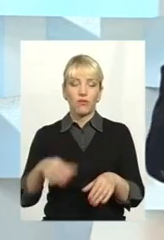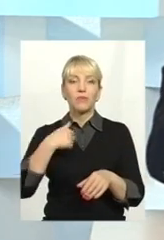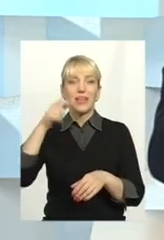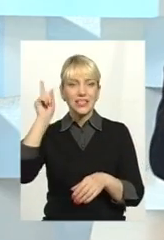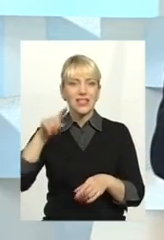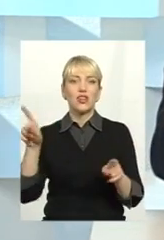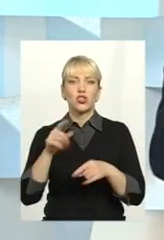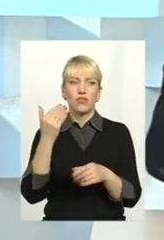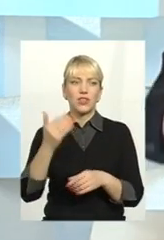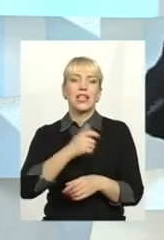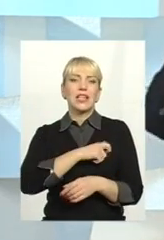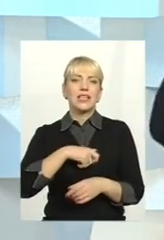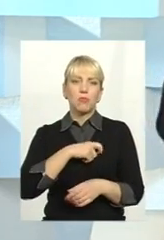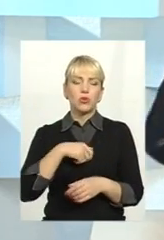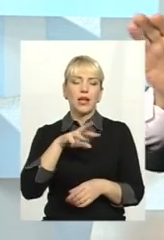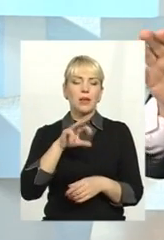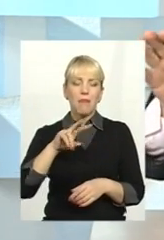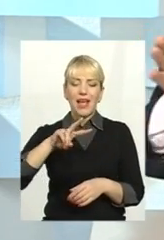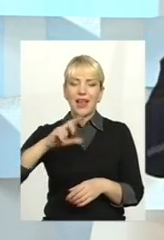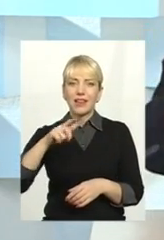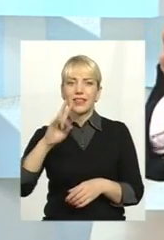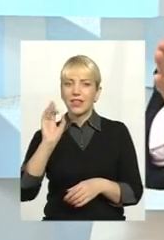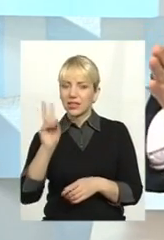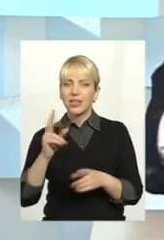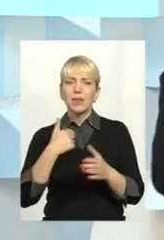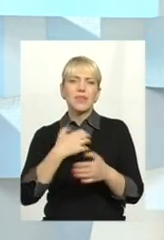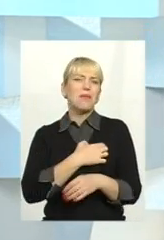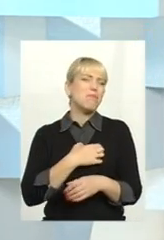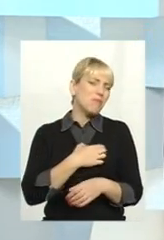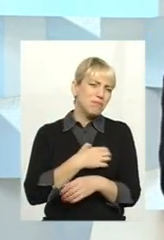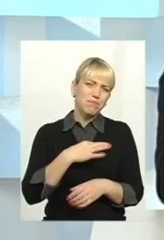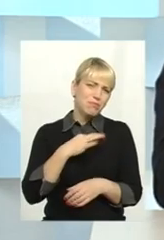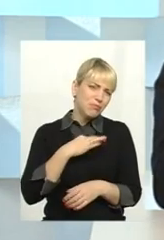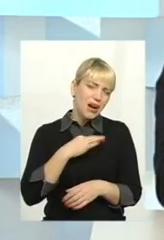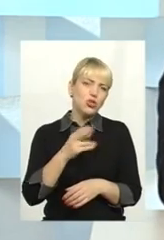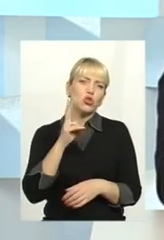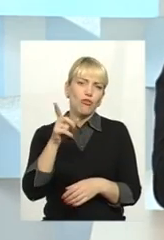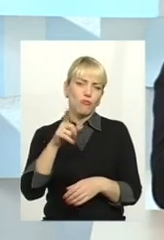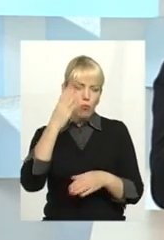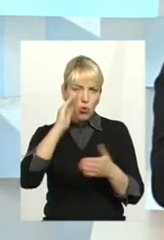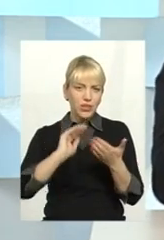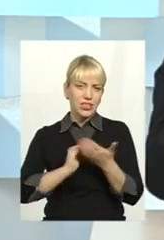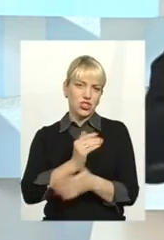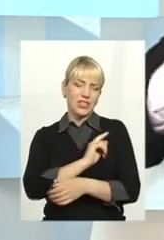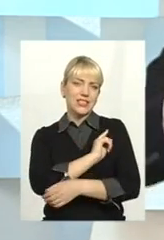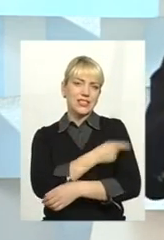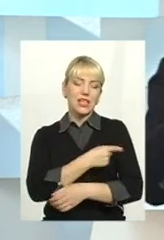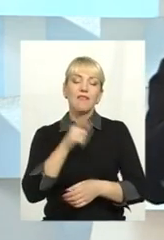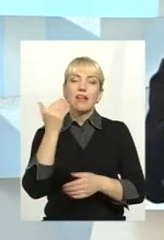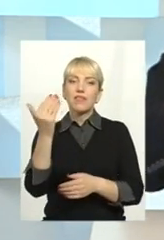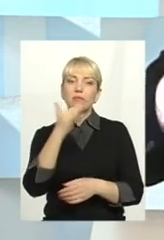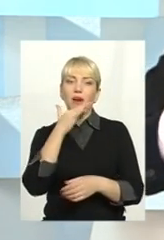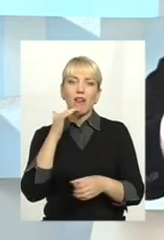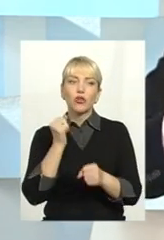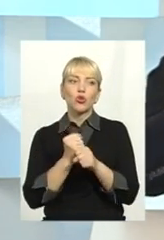зараз депутат, пан Мельник. І мені тут бачить вже, в якій він політичній силі. Він багато робив для реформи. За